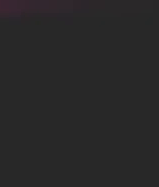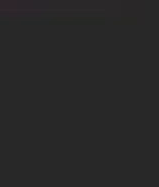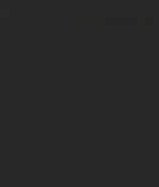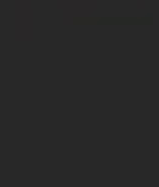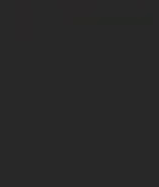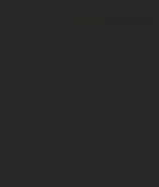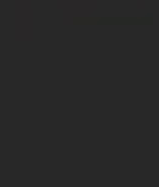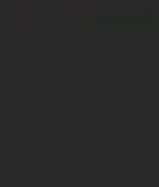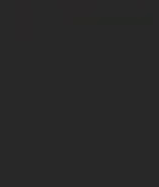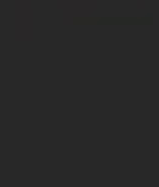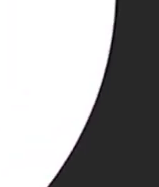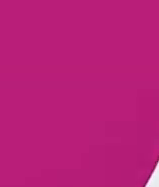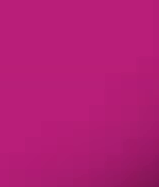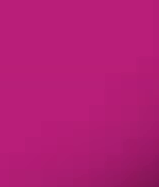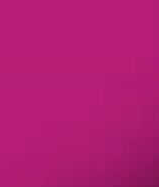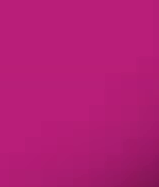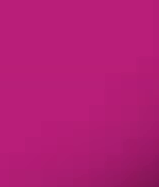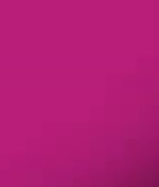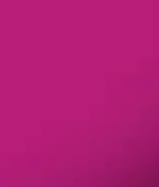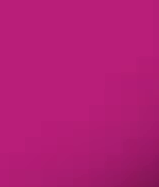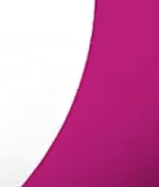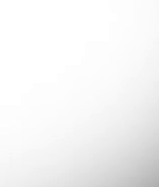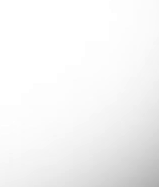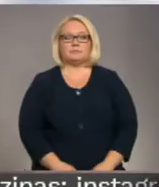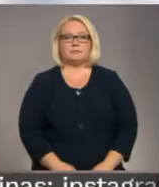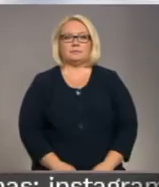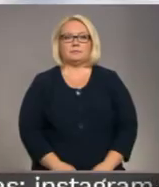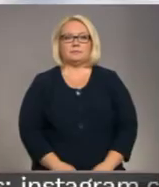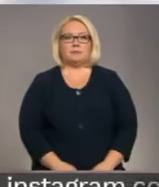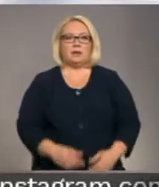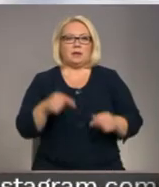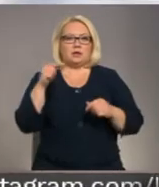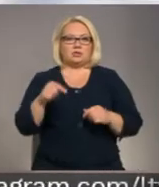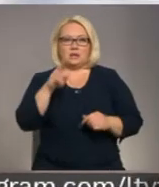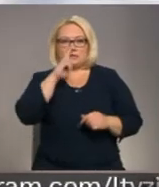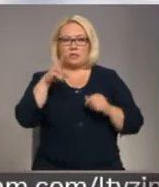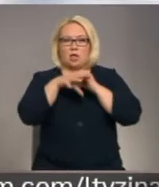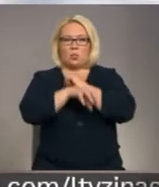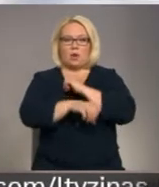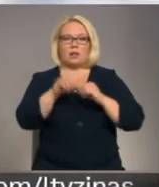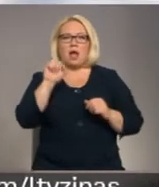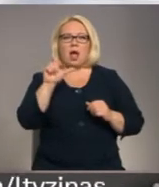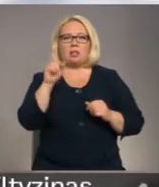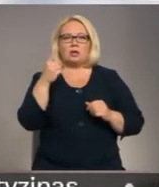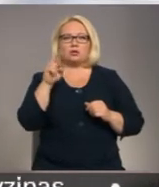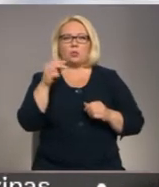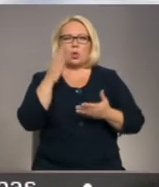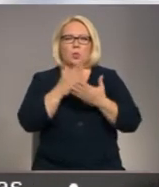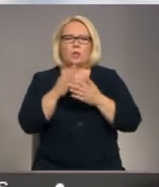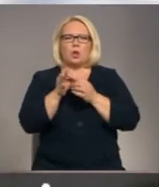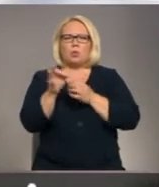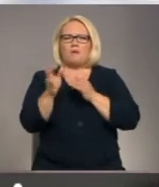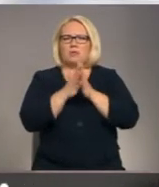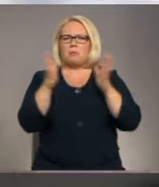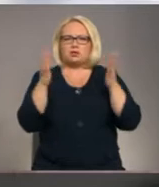Re, visi ēters ir te! Šīs nedēļas nogalēja Alsungā notiek novada plašākais